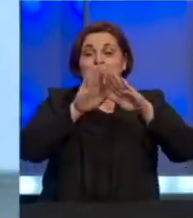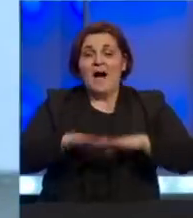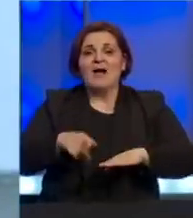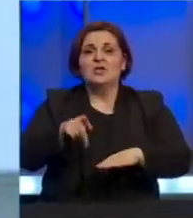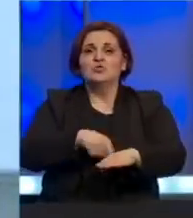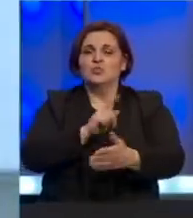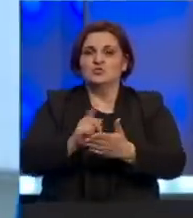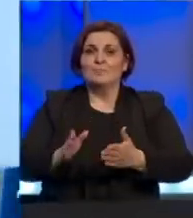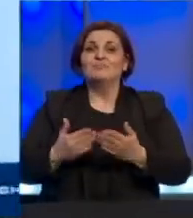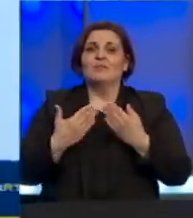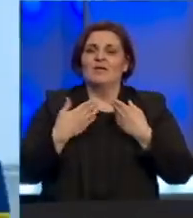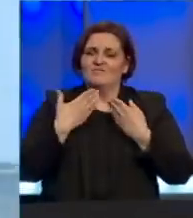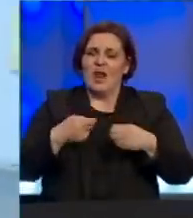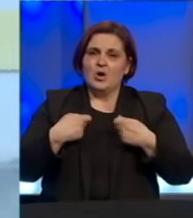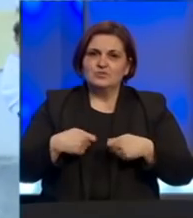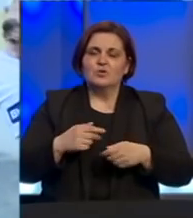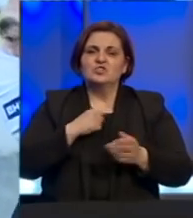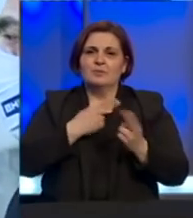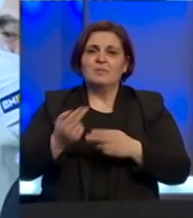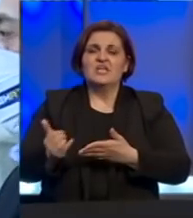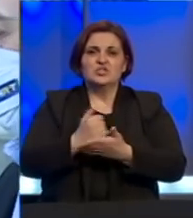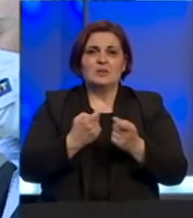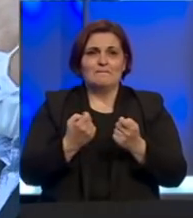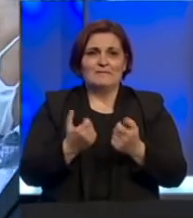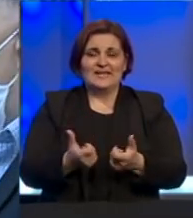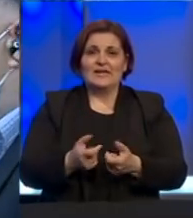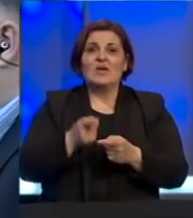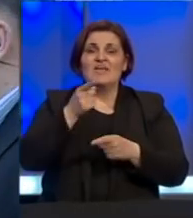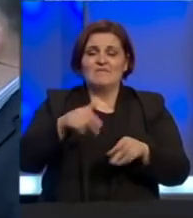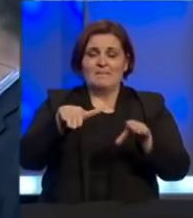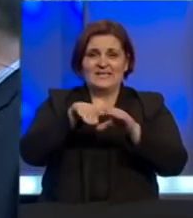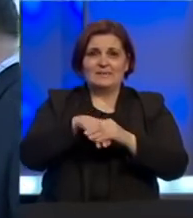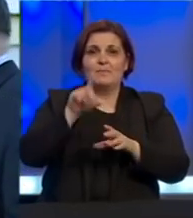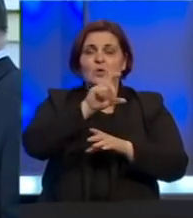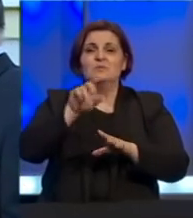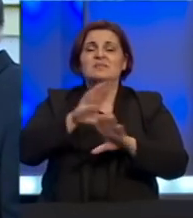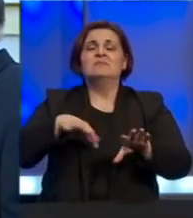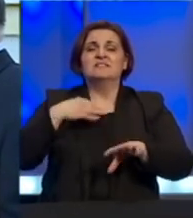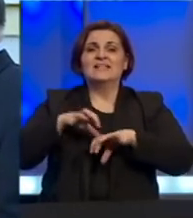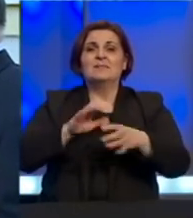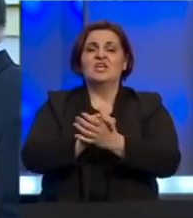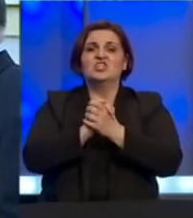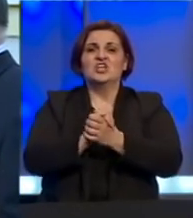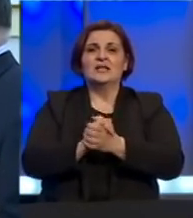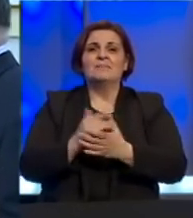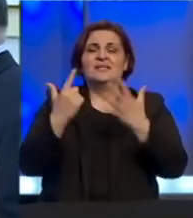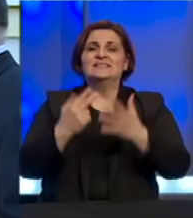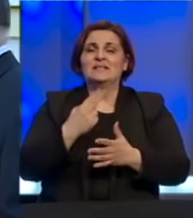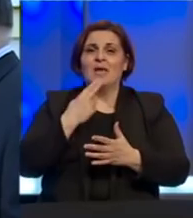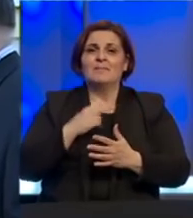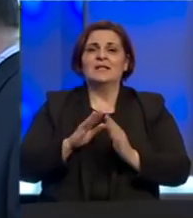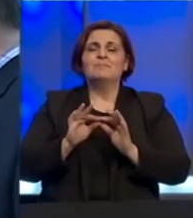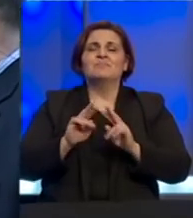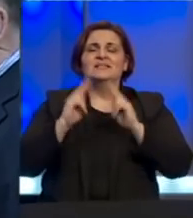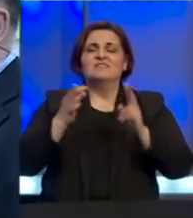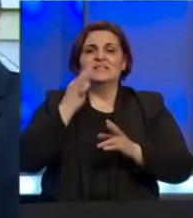Gospodin Zekoviću, hvala što ste bili naš gost. Iskoristit ću ovu priliku da vama i zaposlenim u institutu, ali i svim zdravstvenim radnicima, čestitam 7. april, Svjetski dan